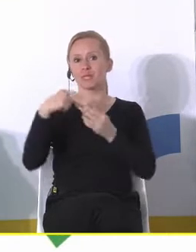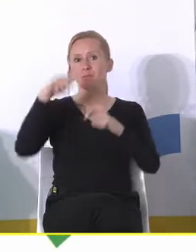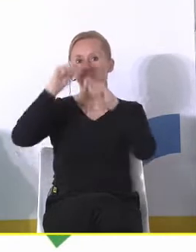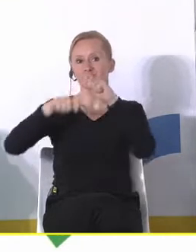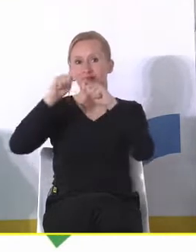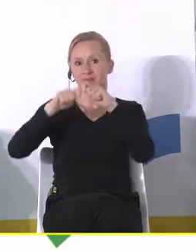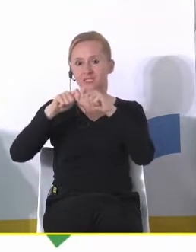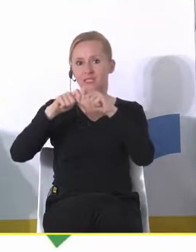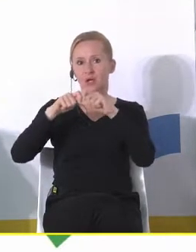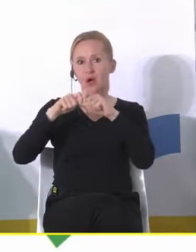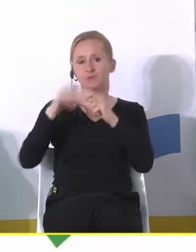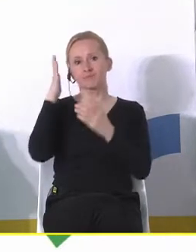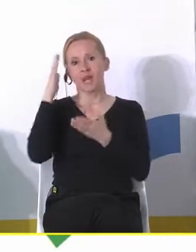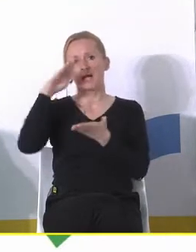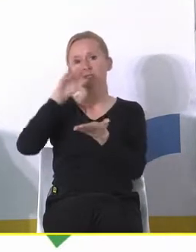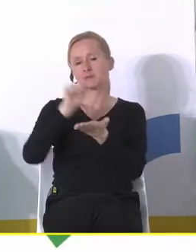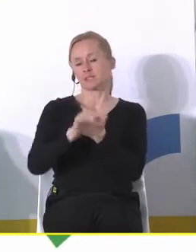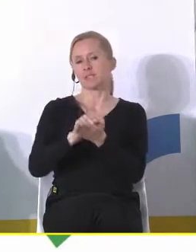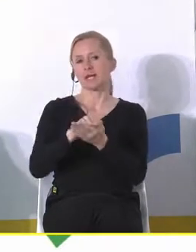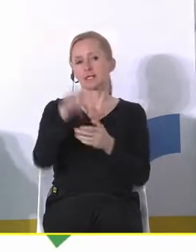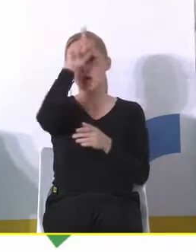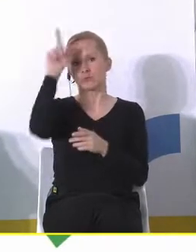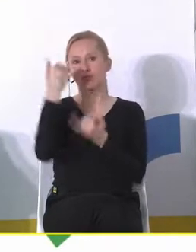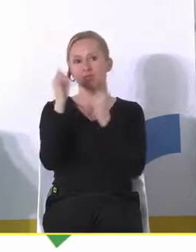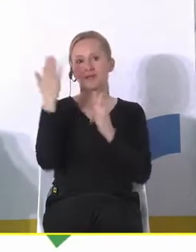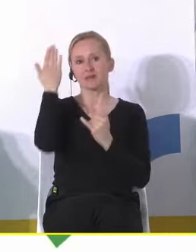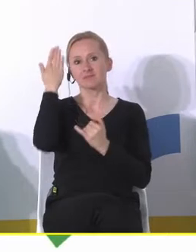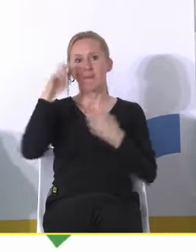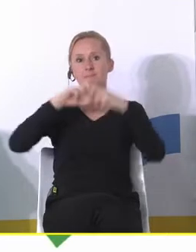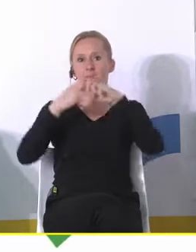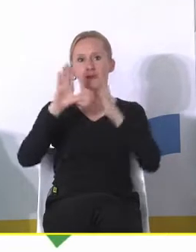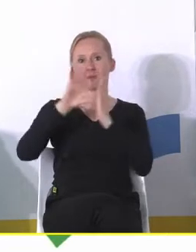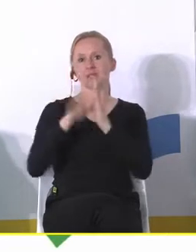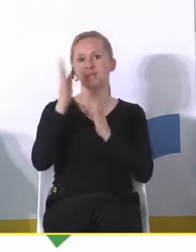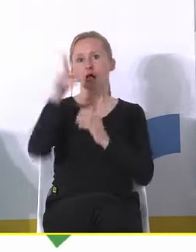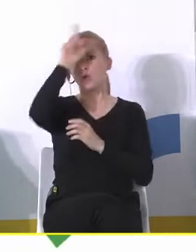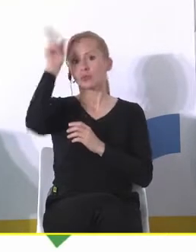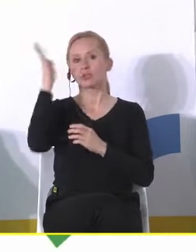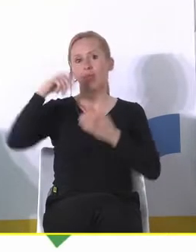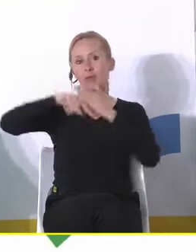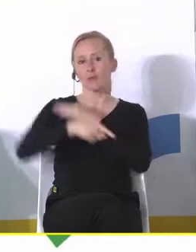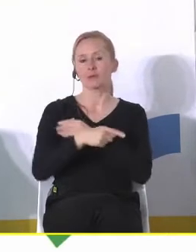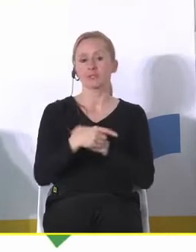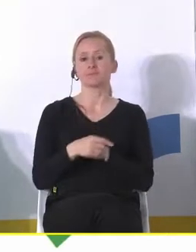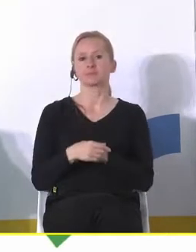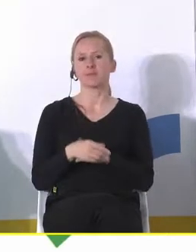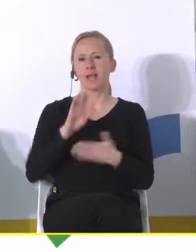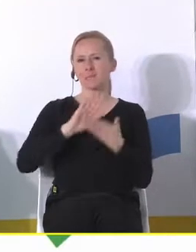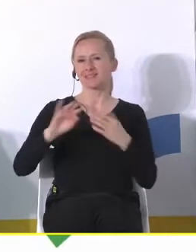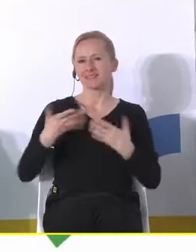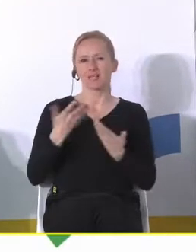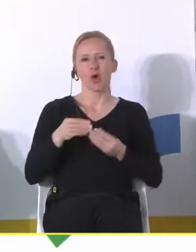osadnictwo, które powodowało, że problemy społeczne się jeszcze pogłębiały. Więc bez takiego